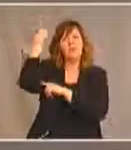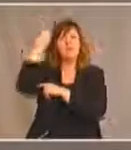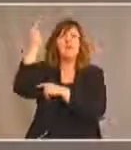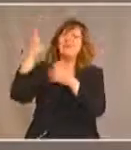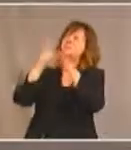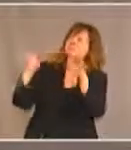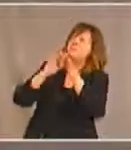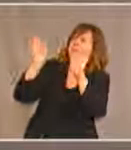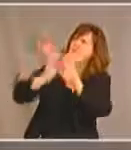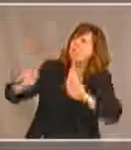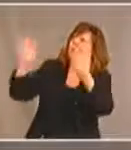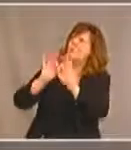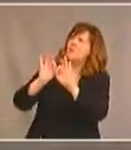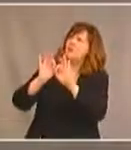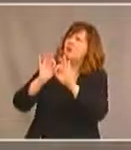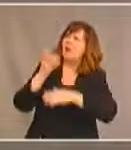installations